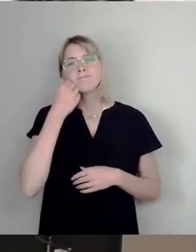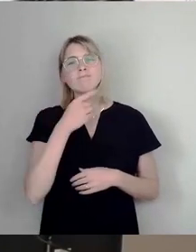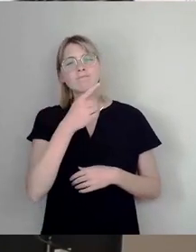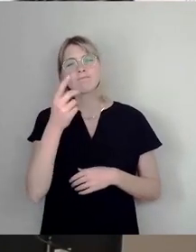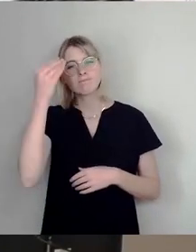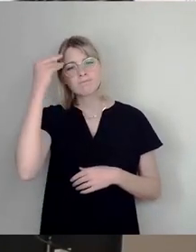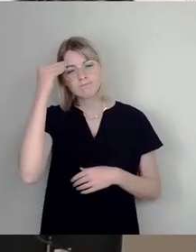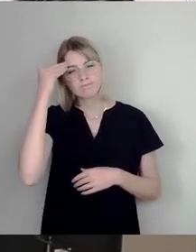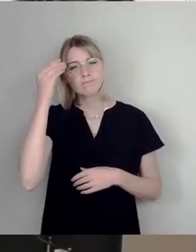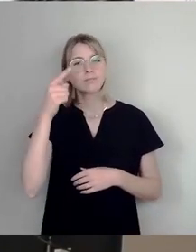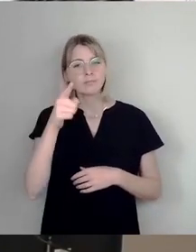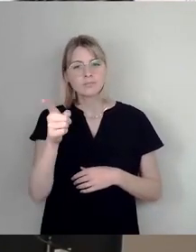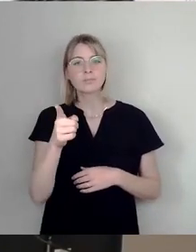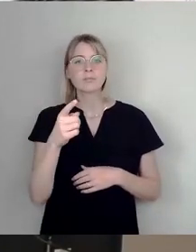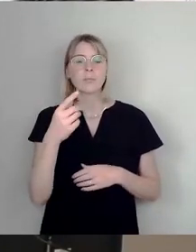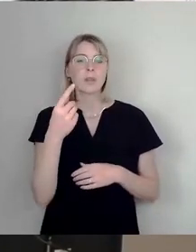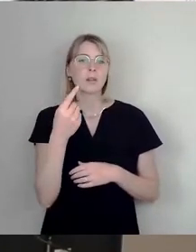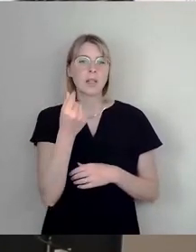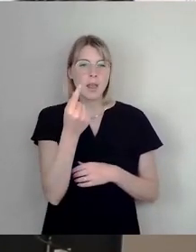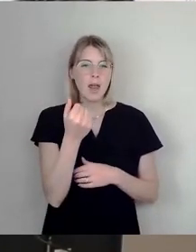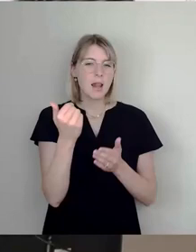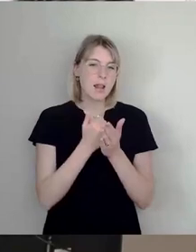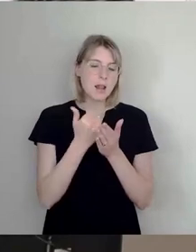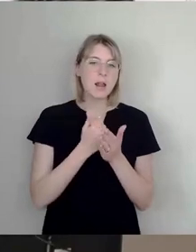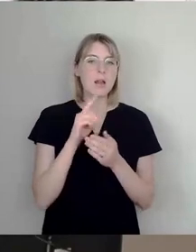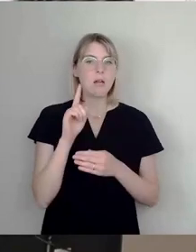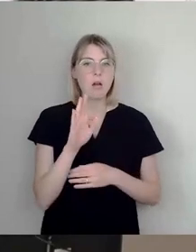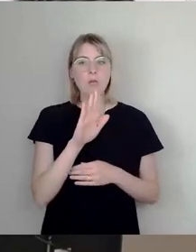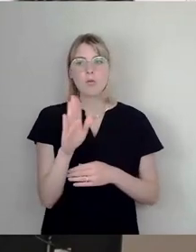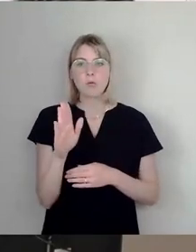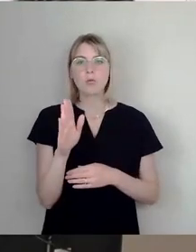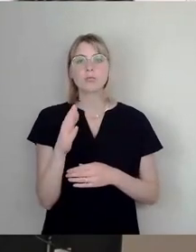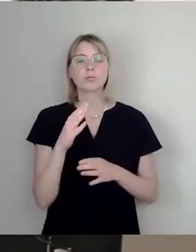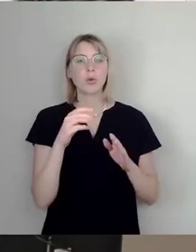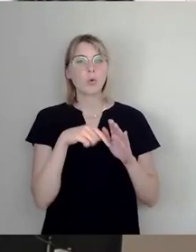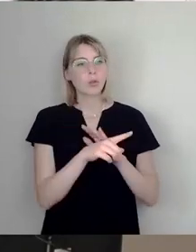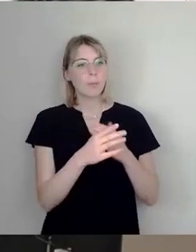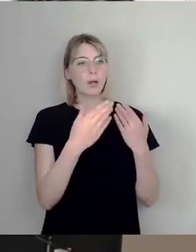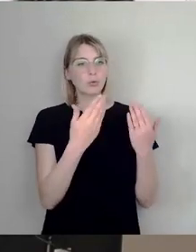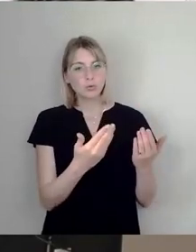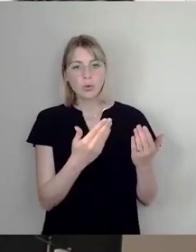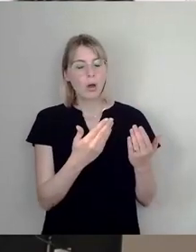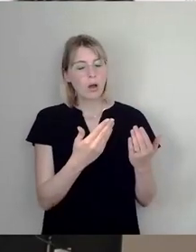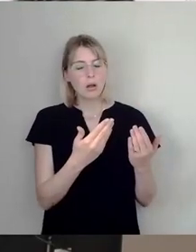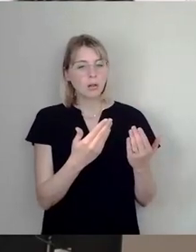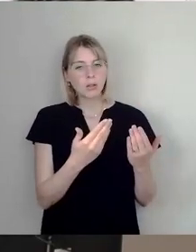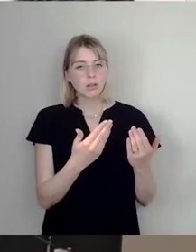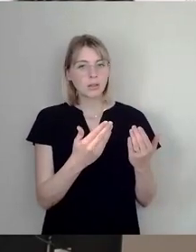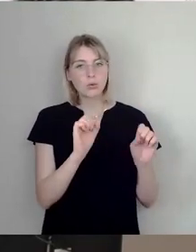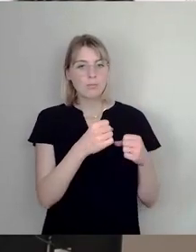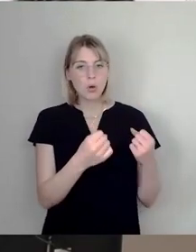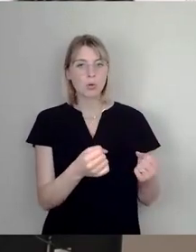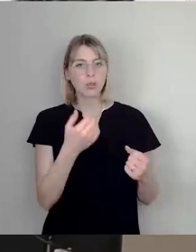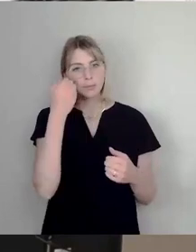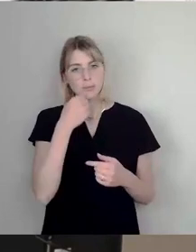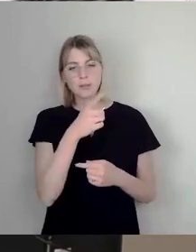Unterbringungsqualität, was in Bezug auf die Temperaturen, das muss wunderschön gewesen sein, dort jetzt im Winter, und stimmen Sie unserem Antrag zu.